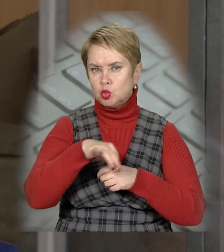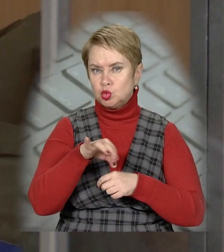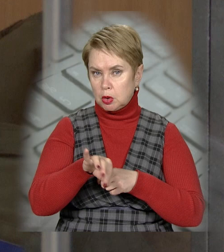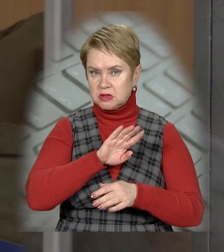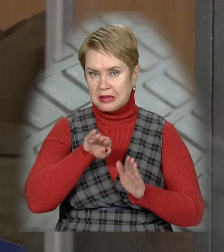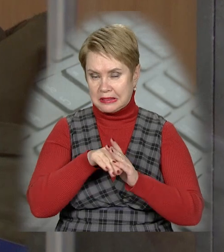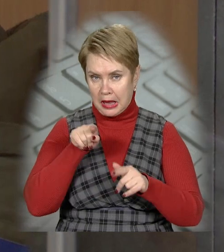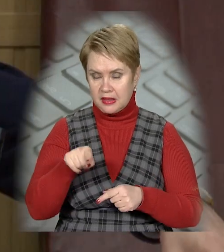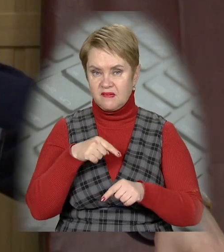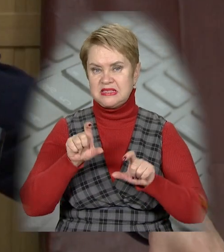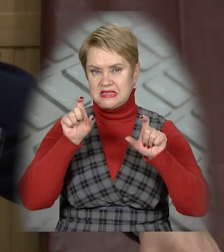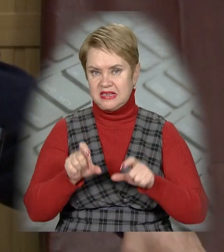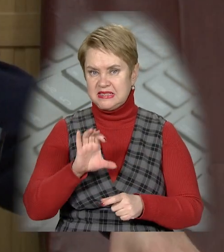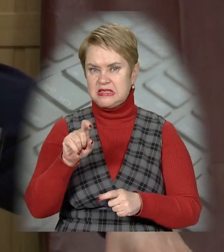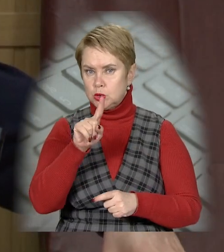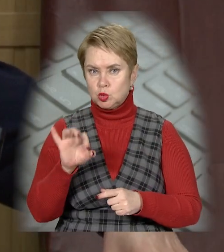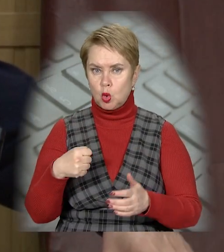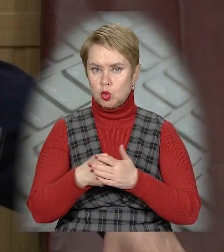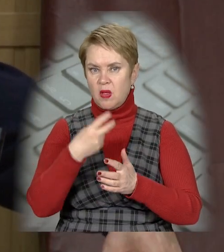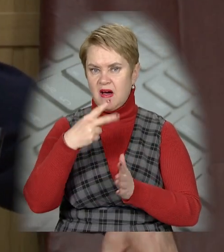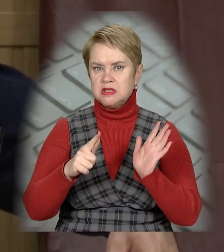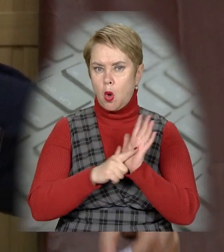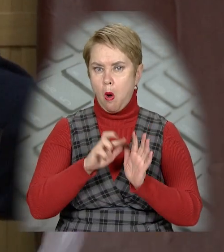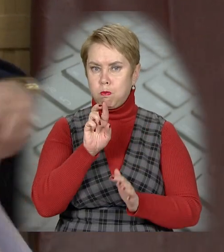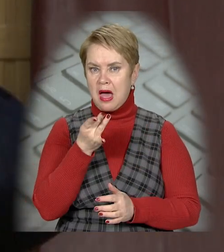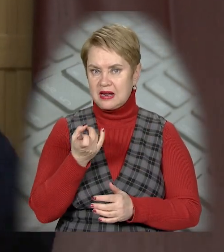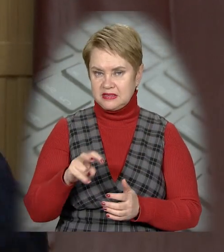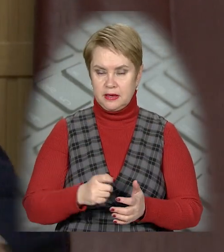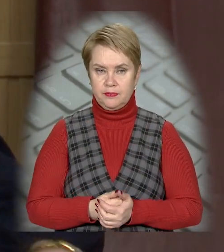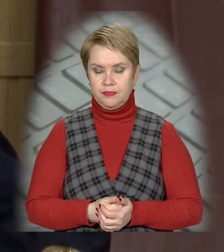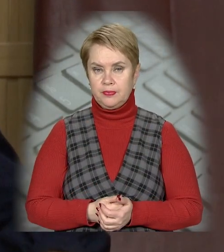нього знущатимуться. Врешті він сидітиме в СІЗО до 27 березня.